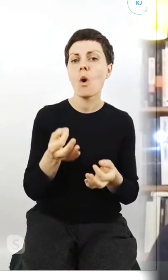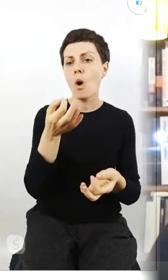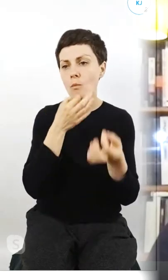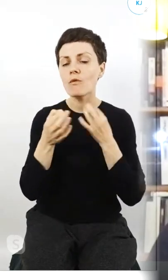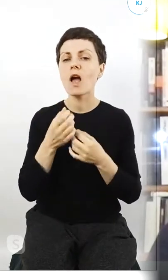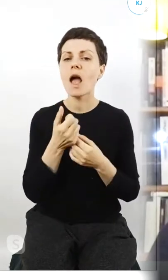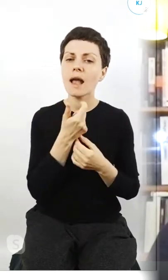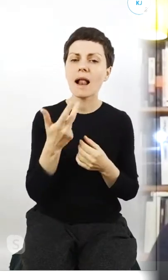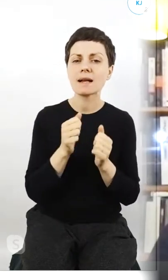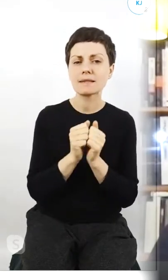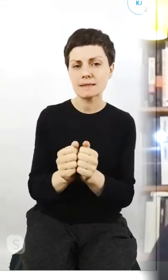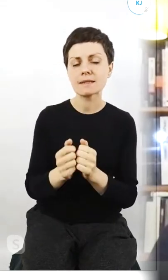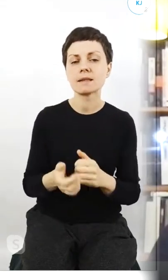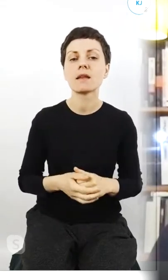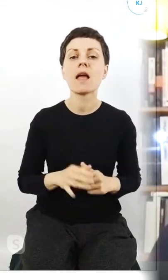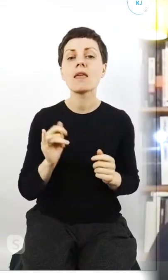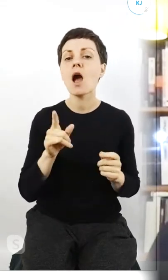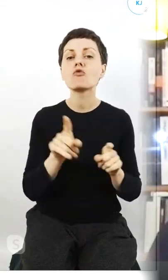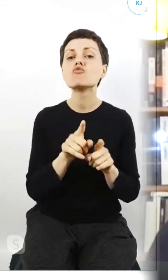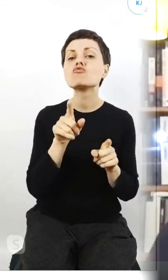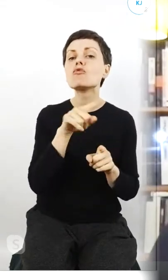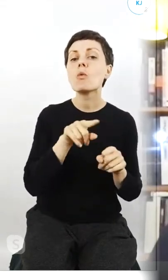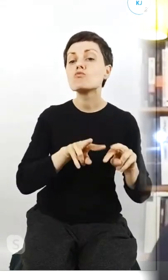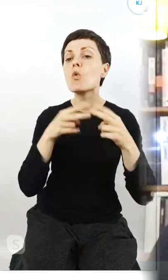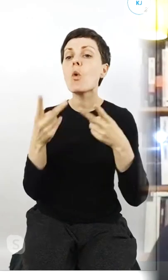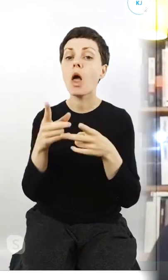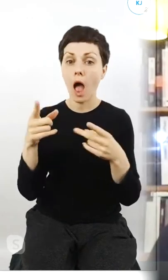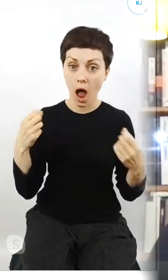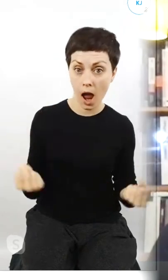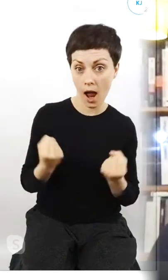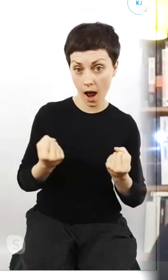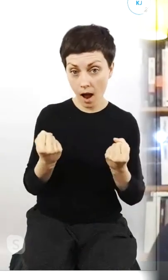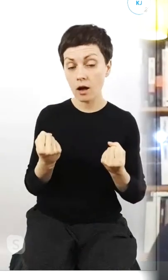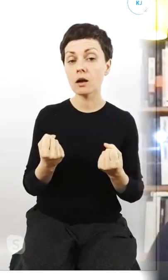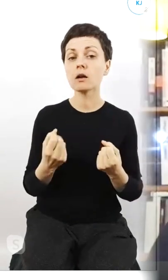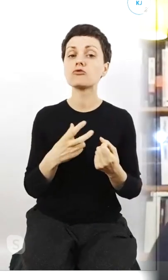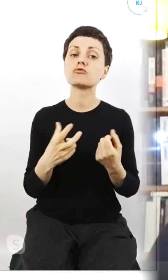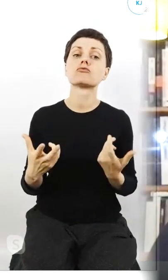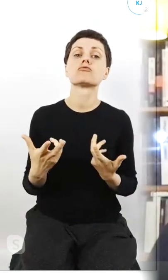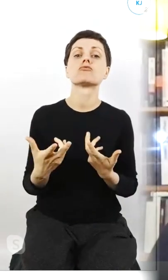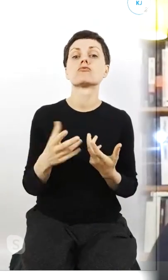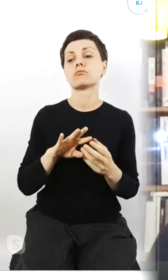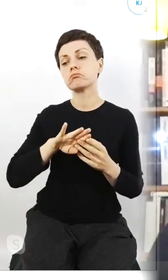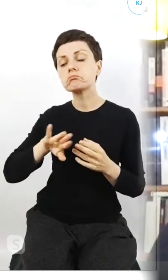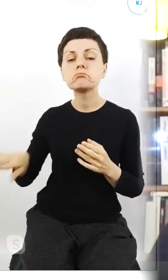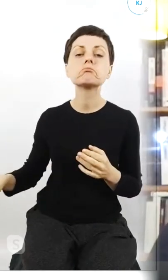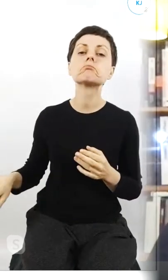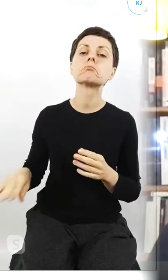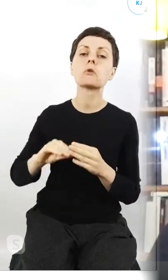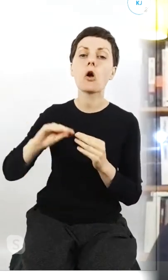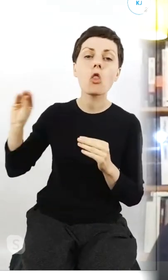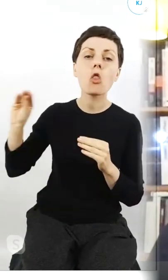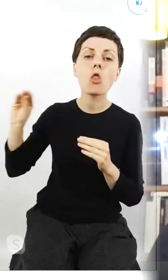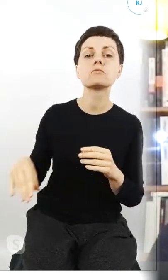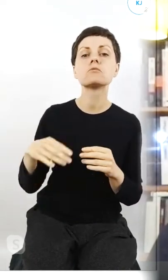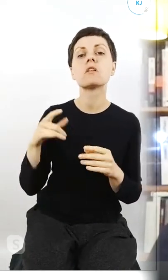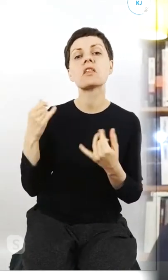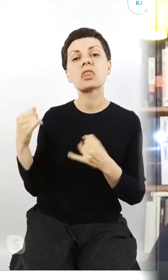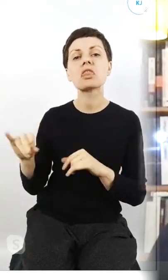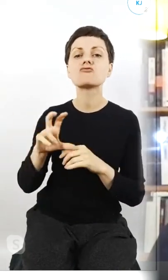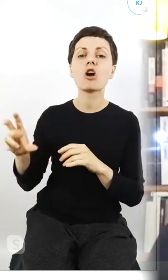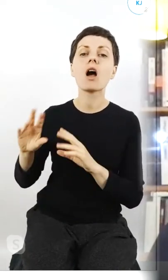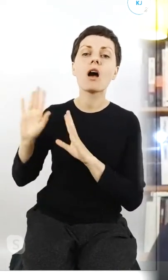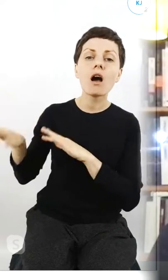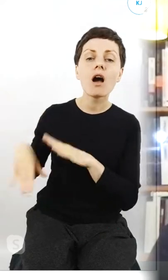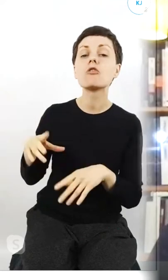zdań, jak to się przełożyło też na Wasze zaangażowanie, czy odłożyliście to na, na bok, na lepsze czasy, czy, czy, czy przeciwnie? Czy